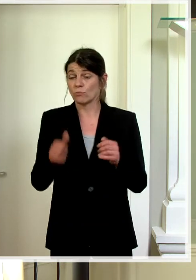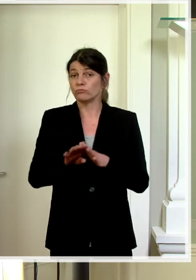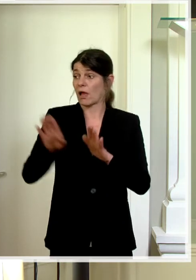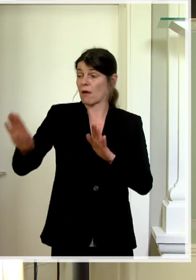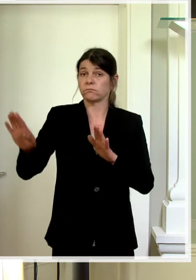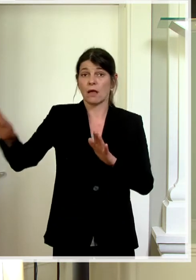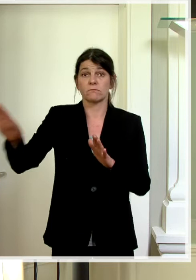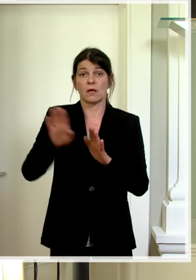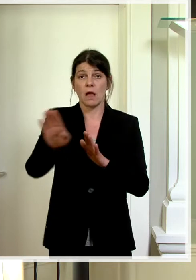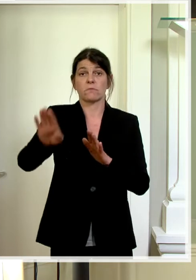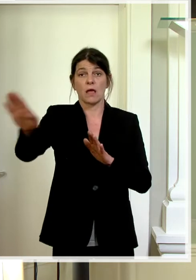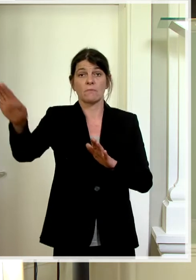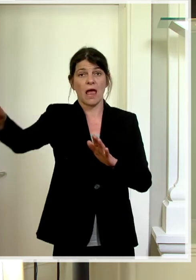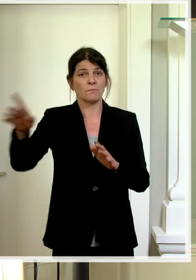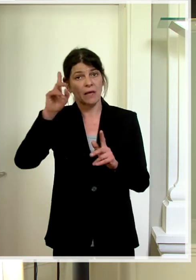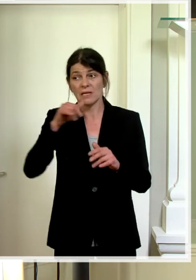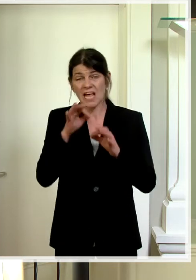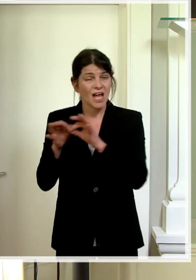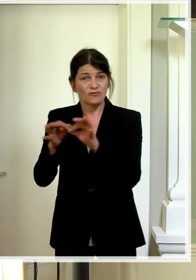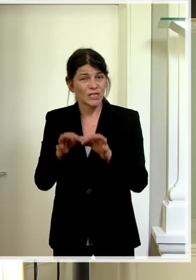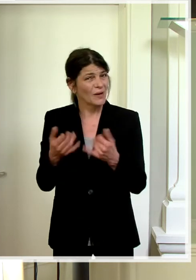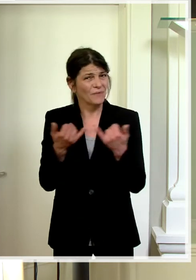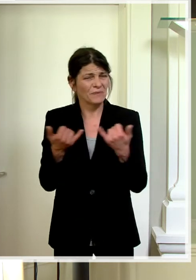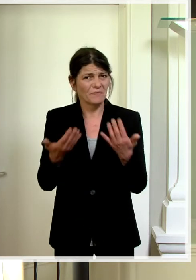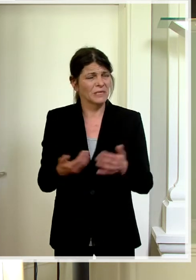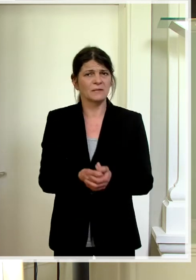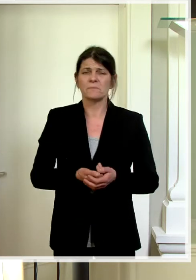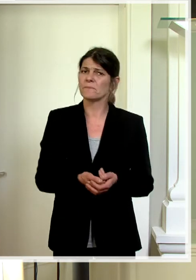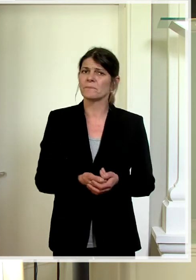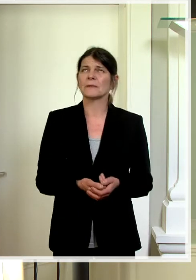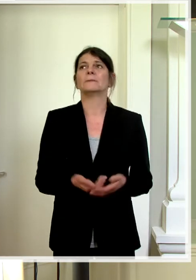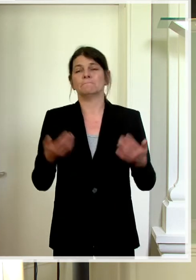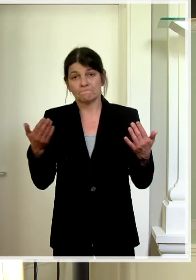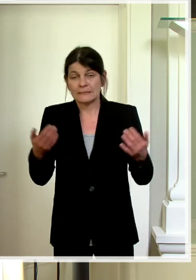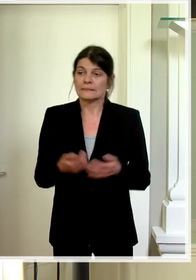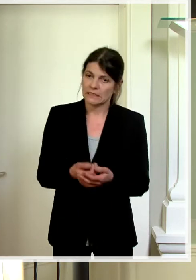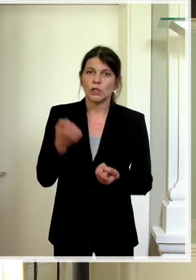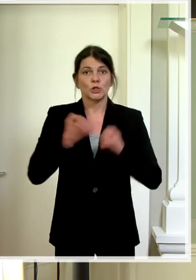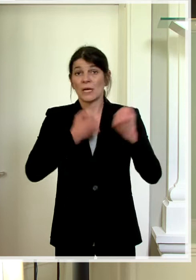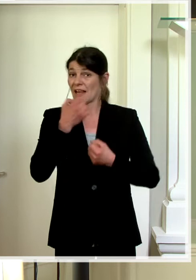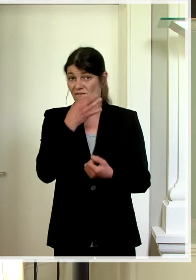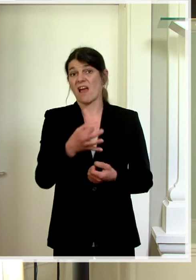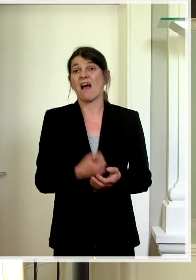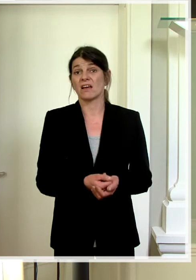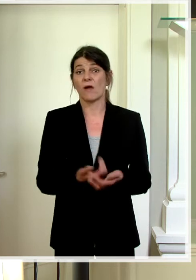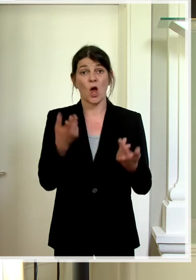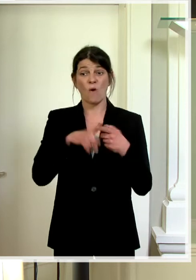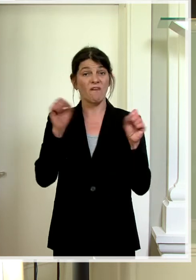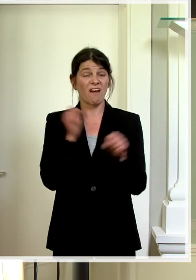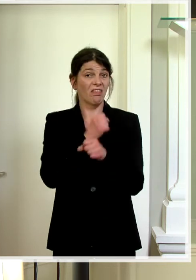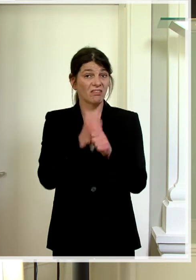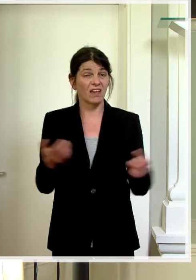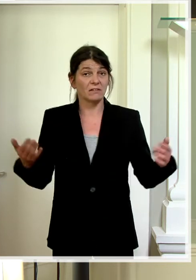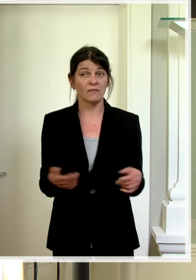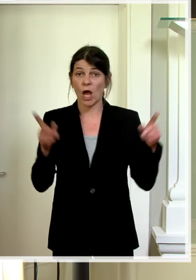Meter Abstand halten, damit man sich nicht anspuckt beim Singen? Ja, das ist eine sehr schwierige Frage. Oft geht es nicht.